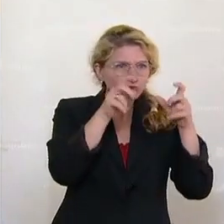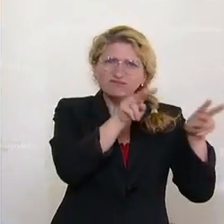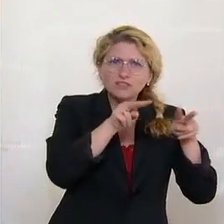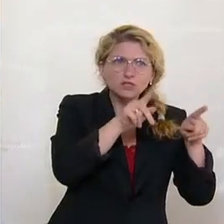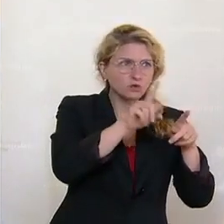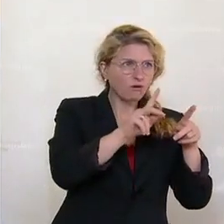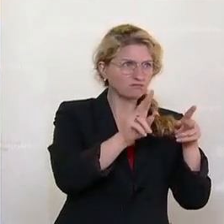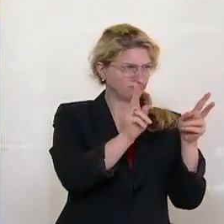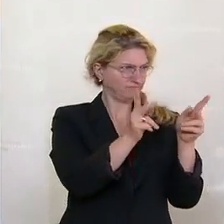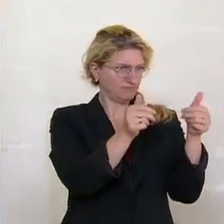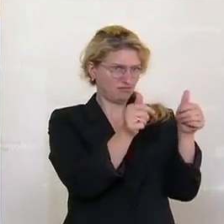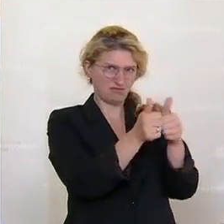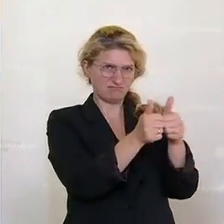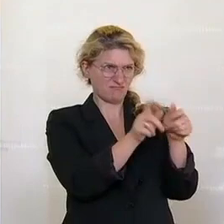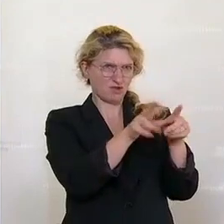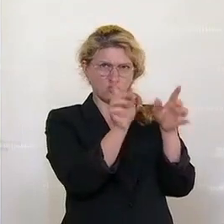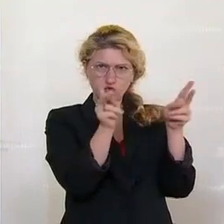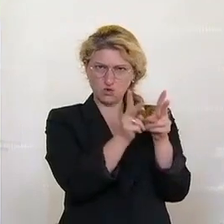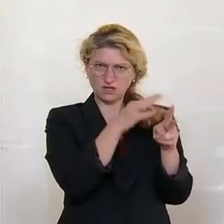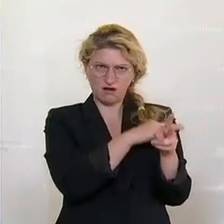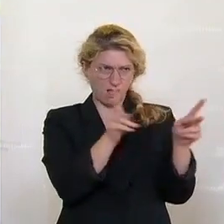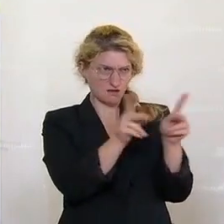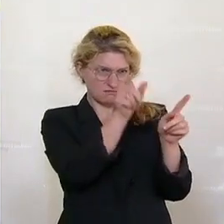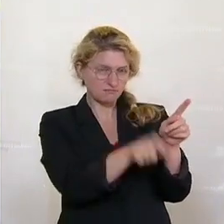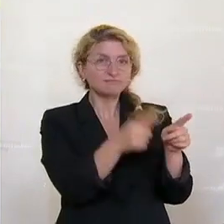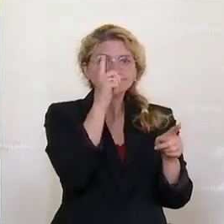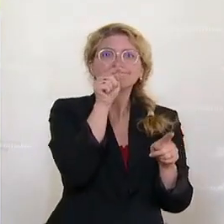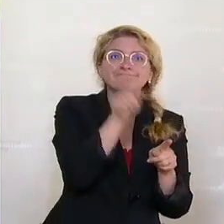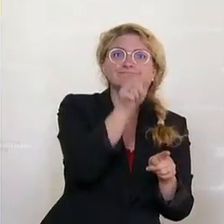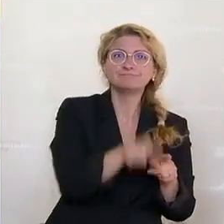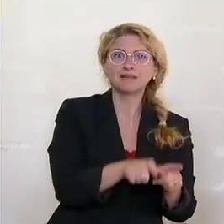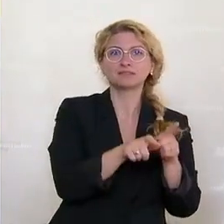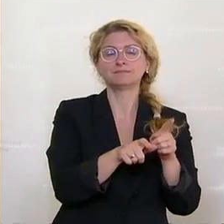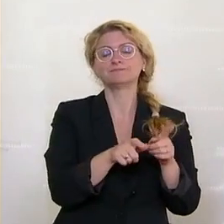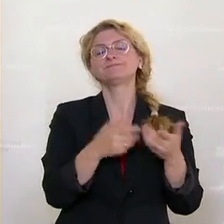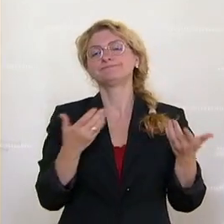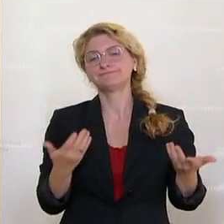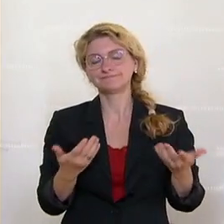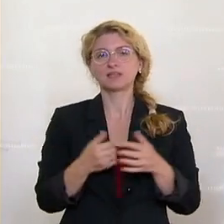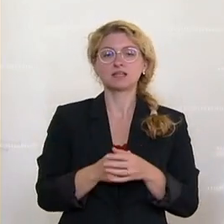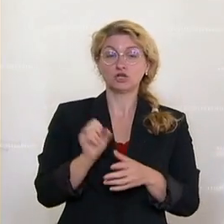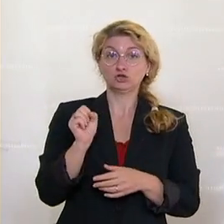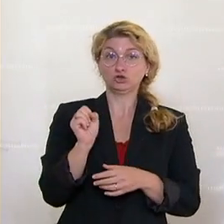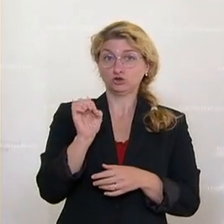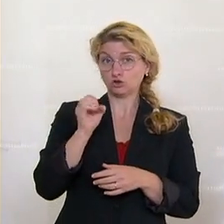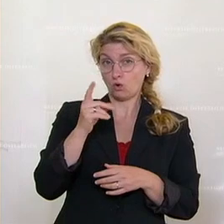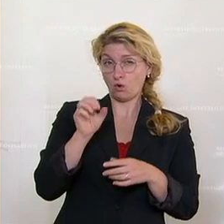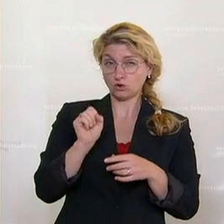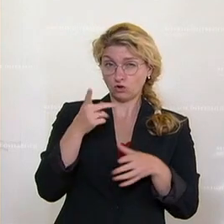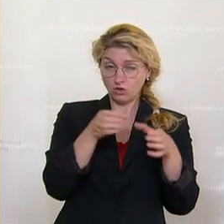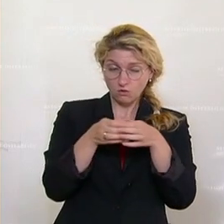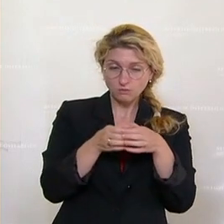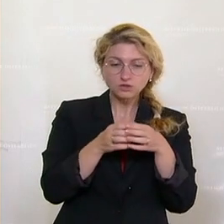wiedererkannt hat. Die inzwischen gegründete Soko-Deb nimmt sich im Auftrag der WK-StA der Sache an. Der